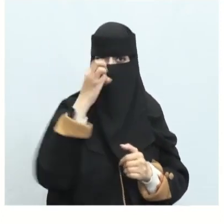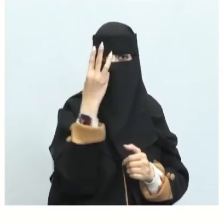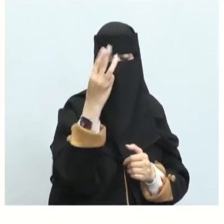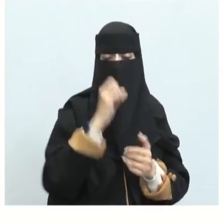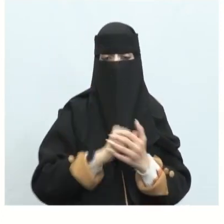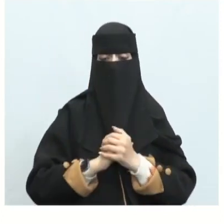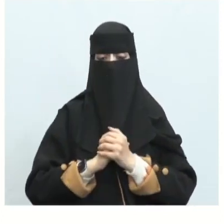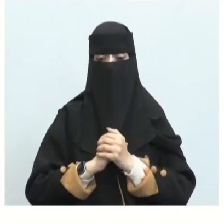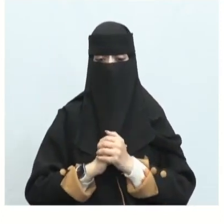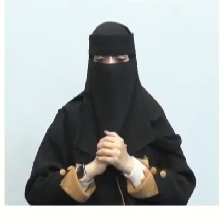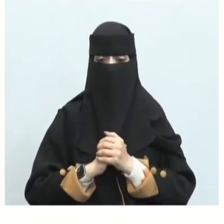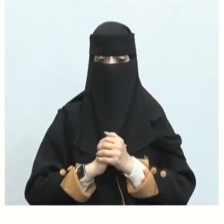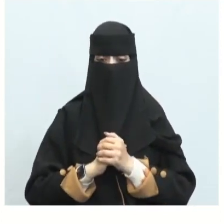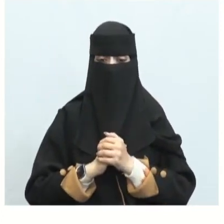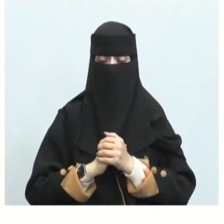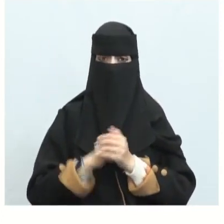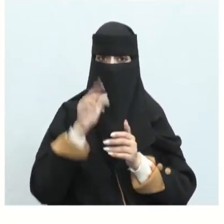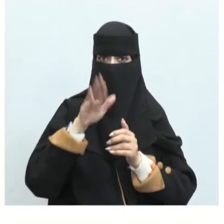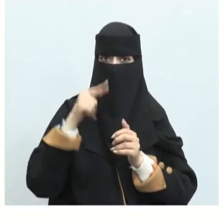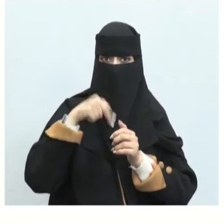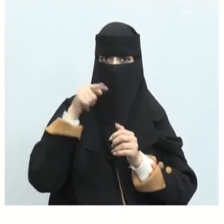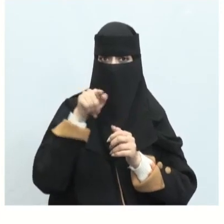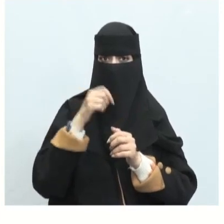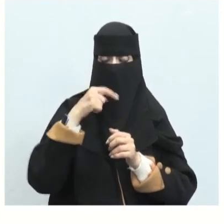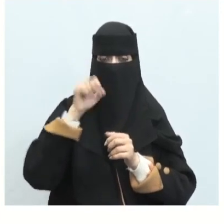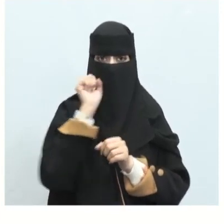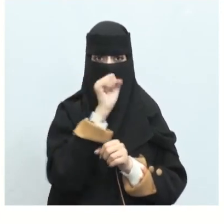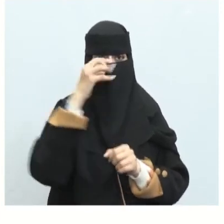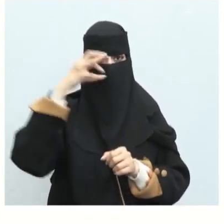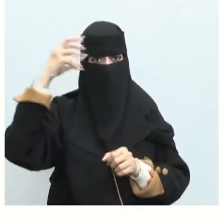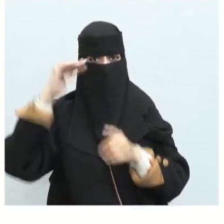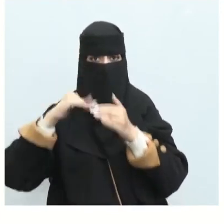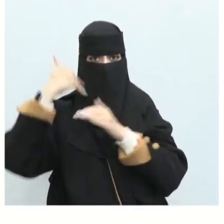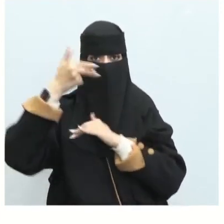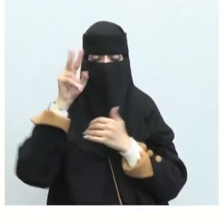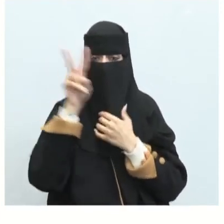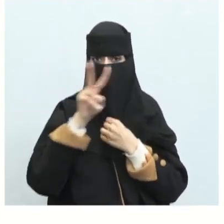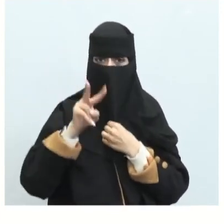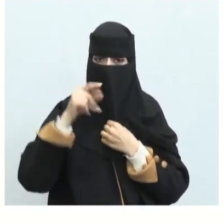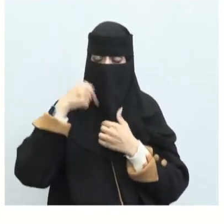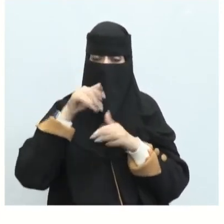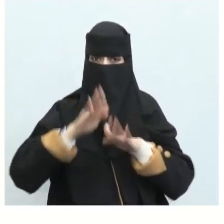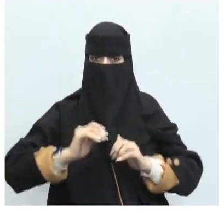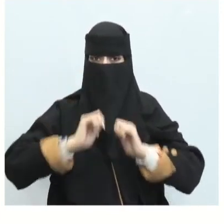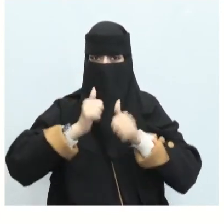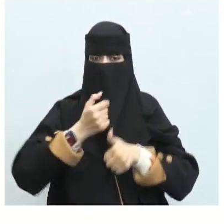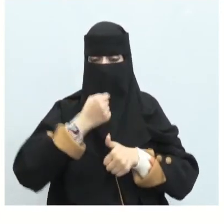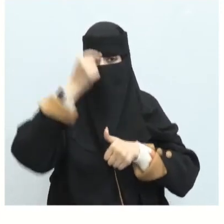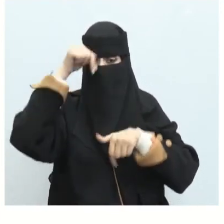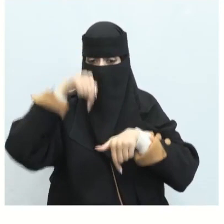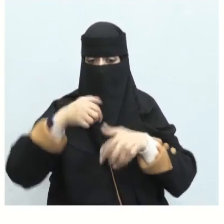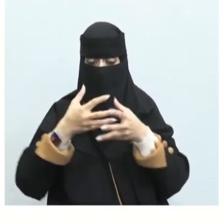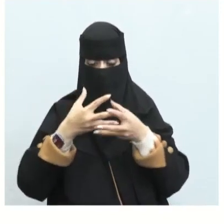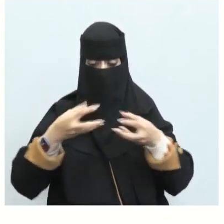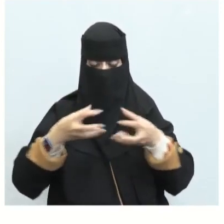هذه البيئات خصائص الخيال هنا بعد قراءتك للقصائد الجاهلية يمكن وصف الخيال في الشعر الجاهلي بأنه خصب